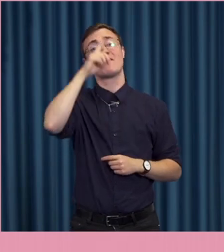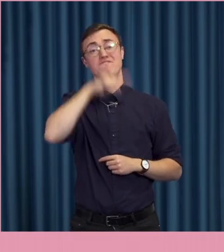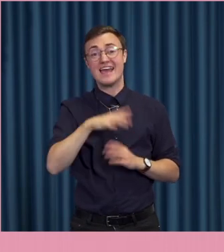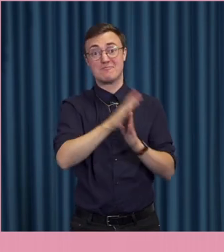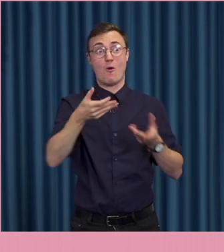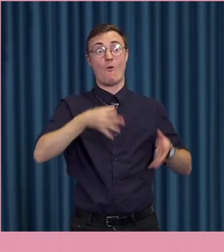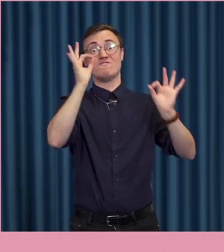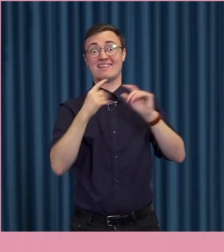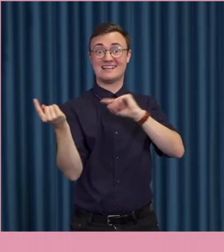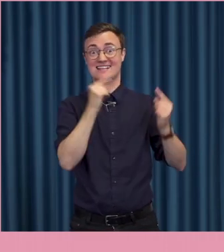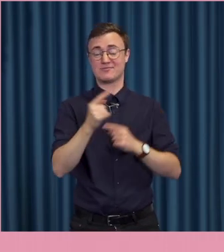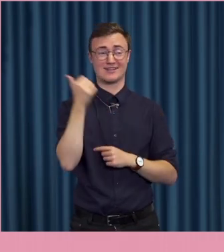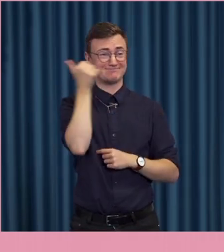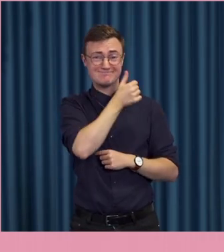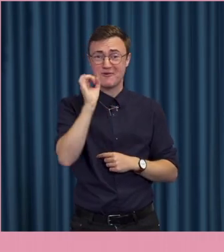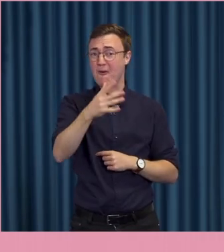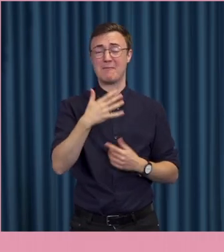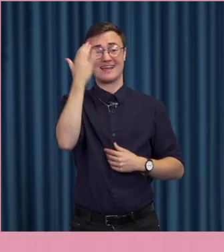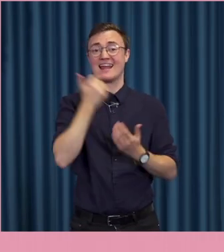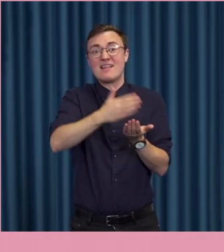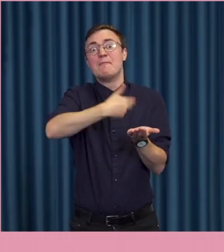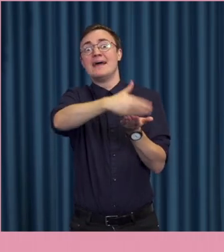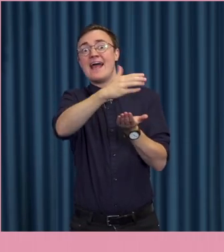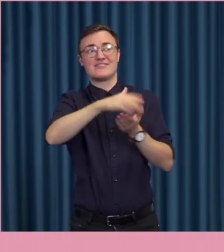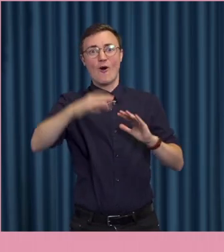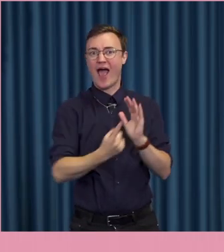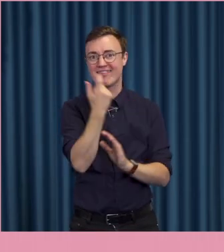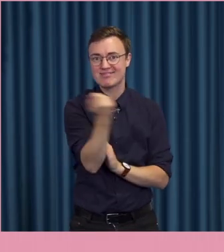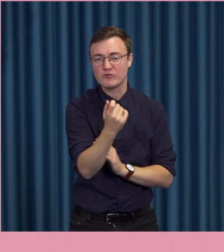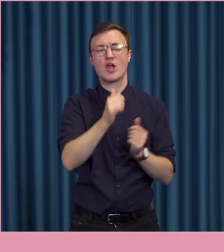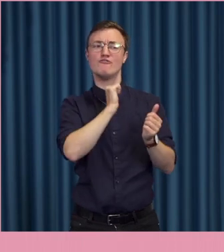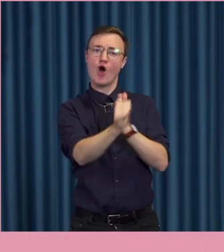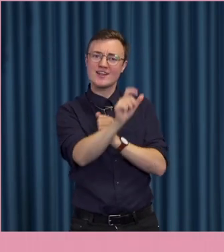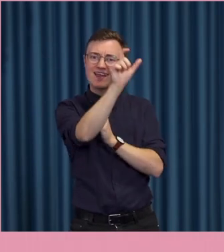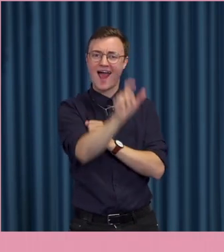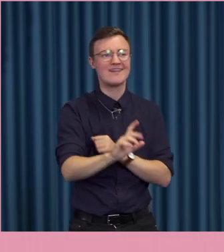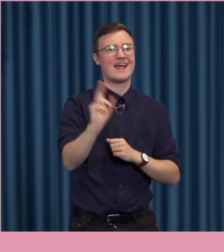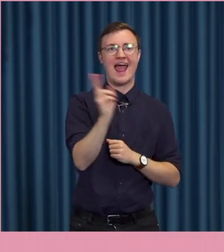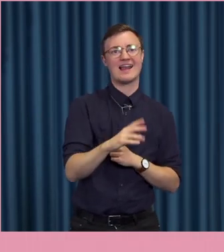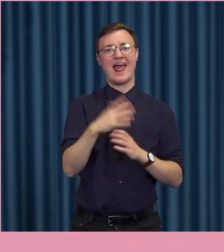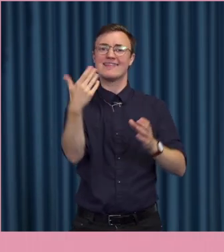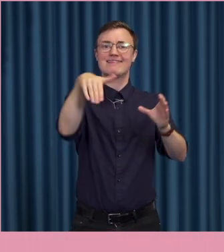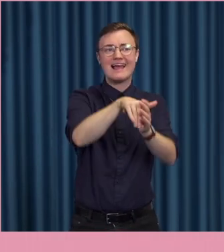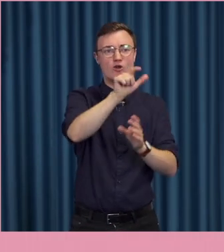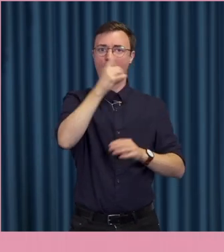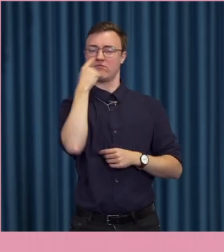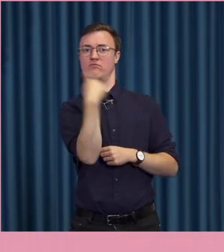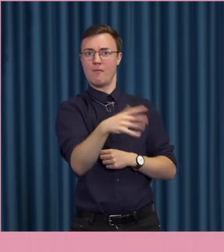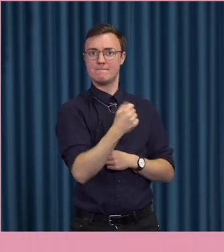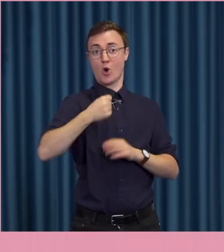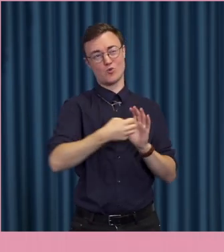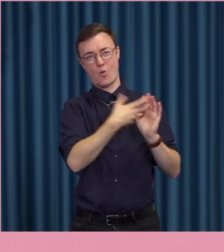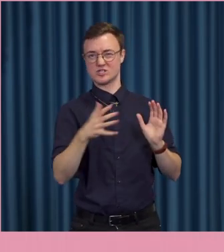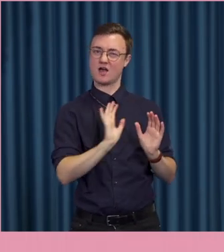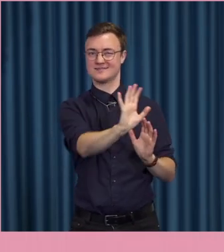samtal. Som inte kan berätta om när dess företrädare eller deras deltagare utsätts för brott. På grund av